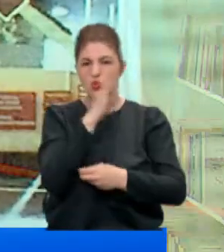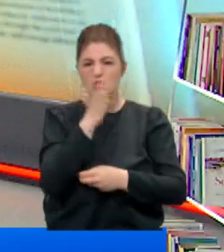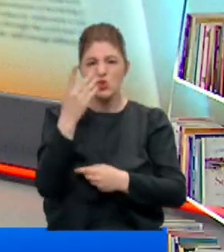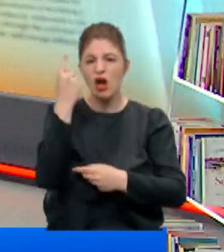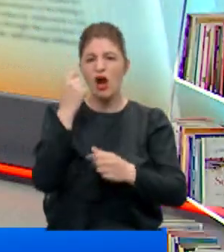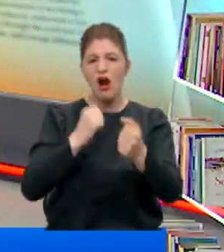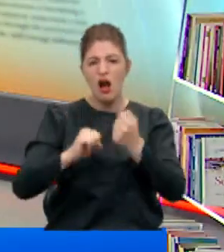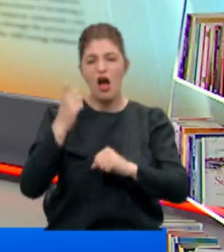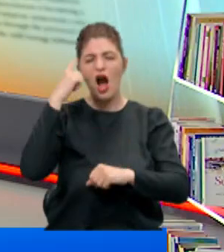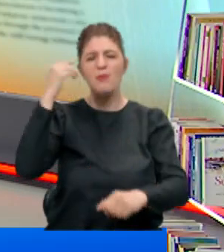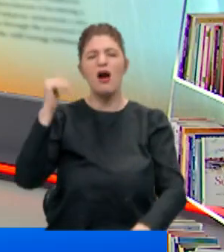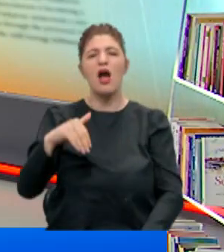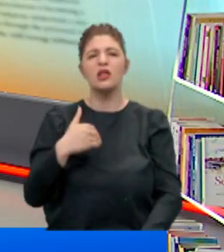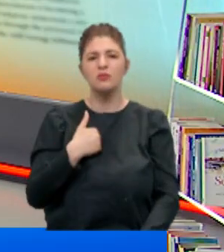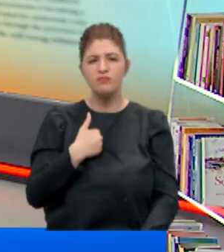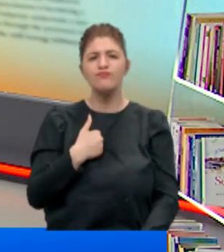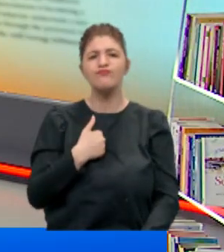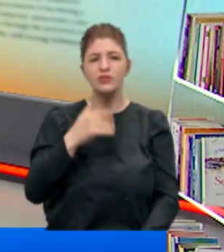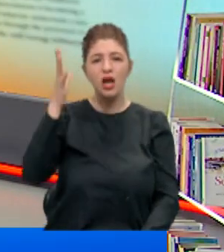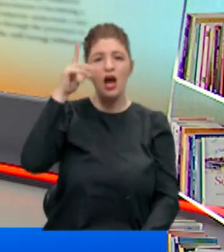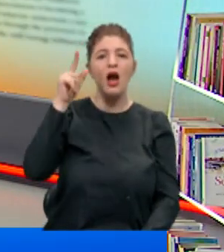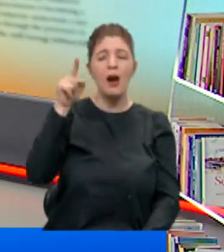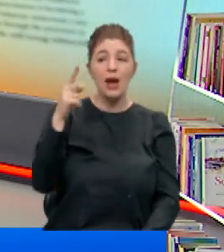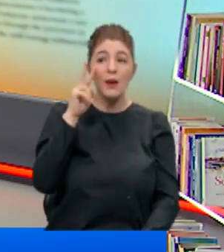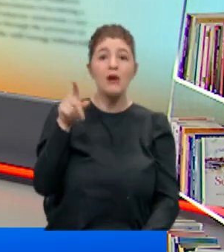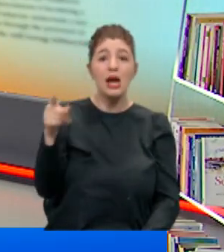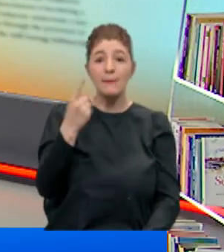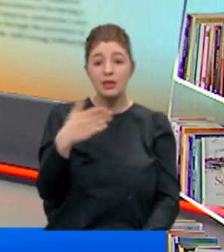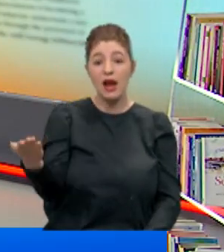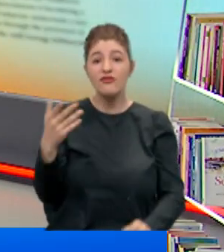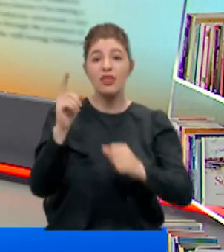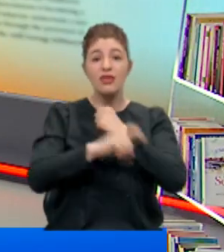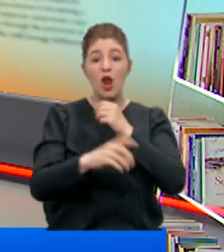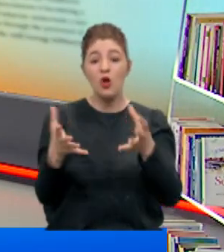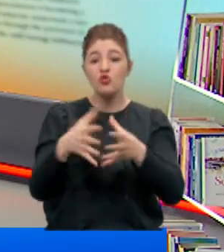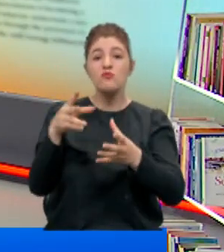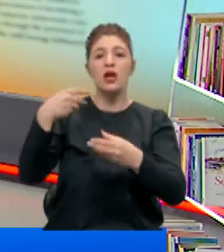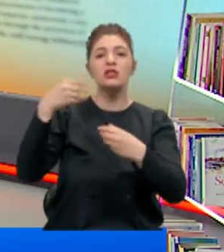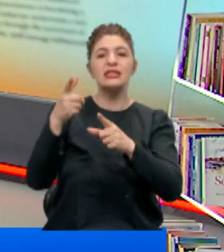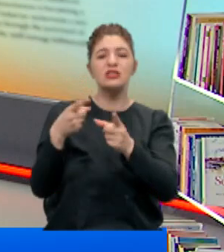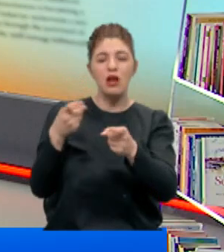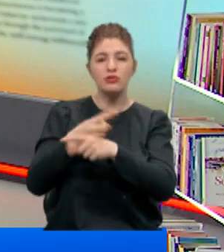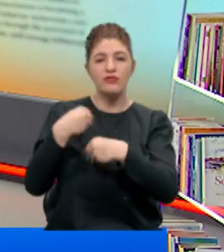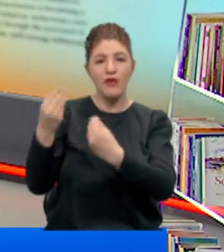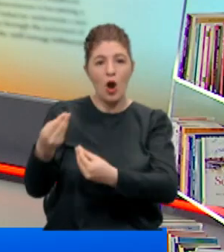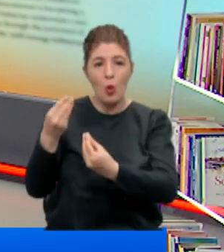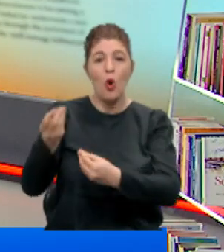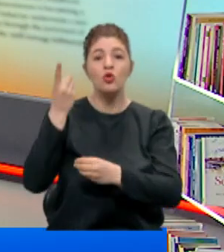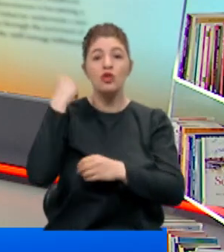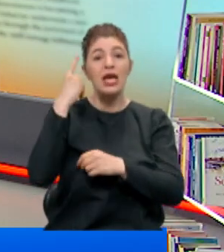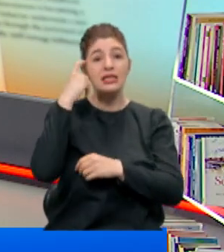tavrını aklıma getirdim efendim. Amerika, bakın bir taraftan terör örgütlerine silah veriyor, bir taraftan dün